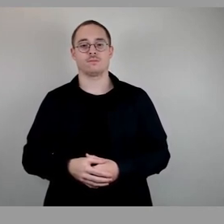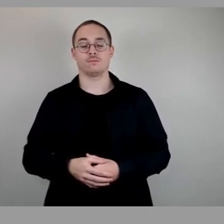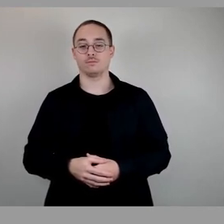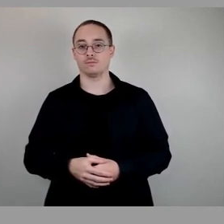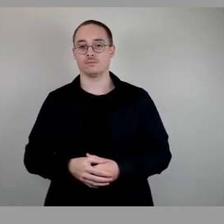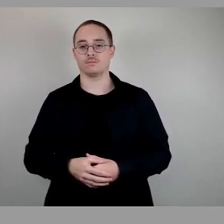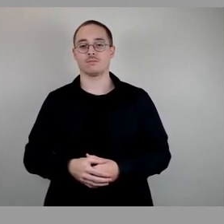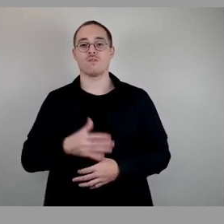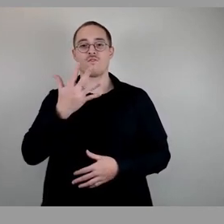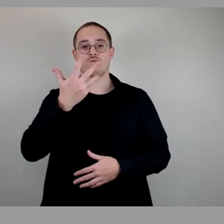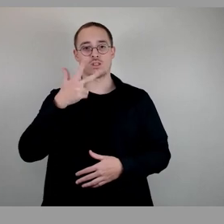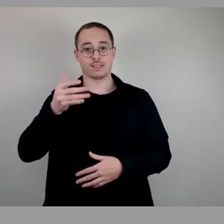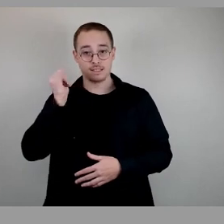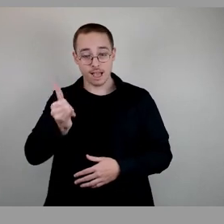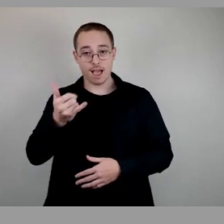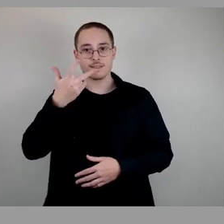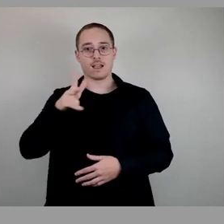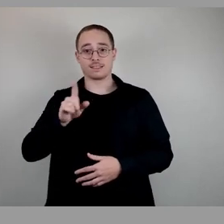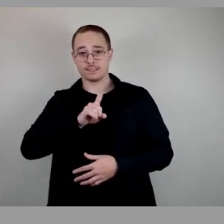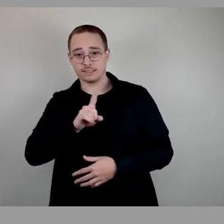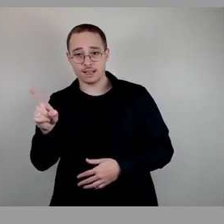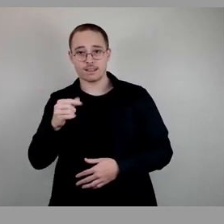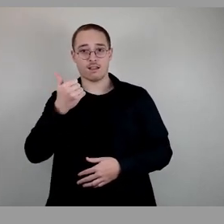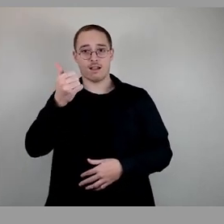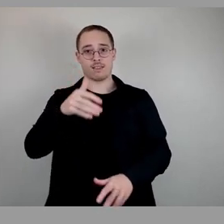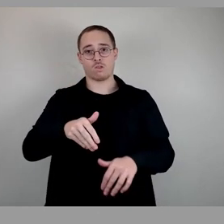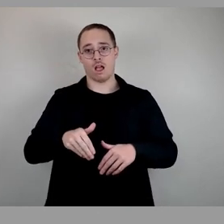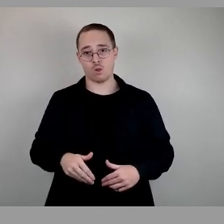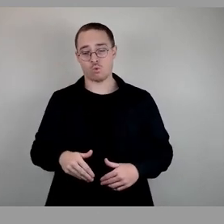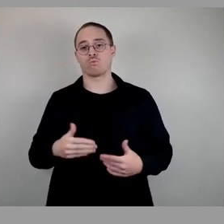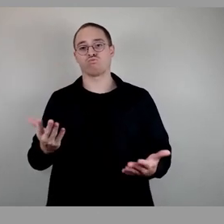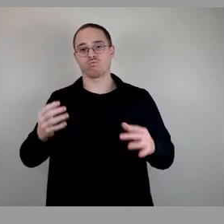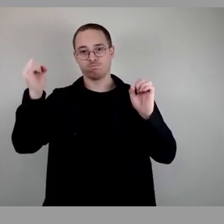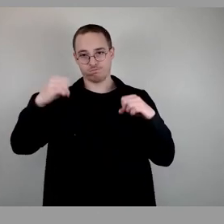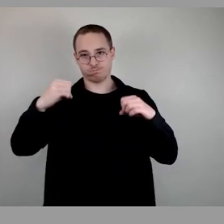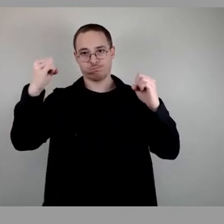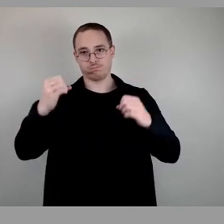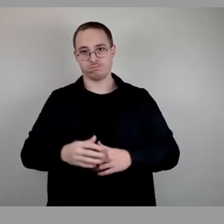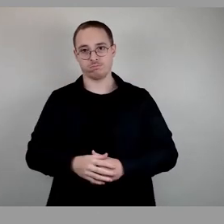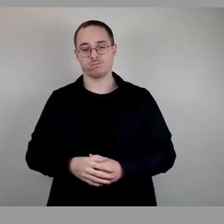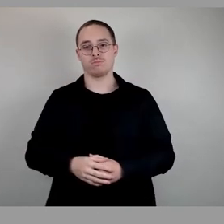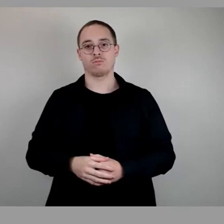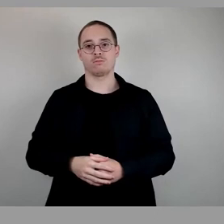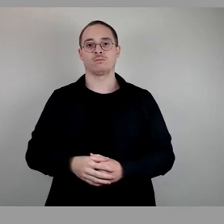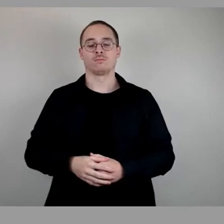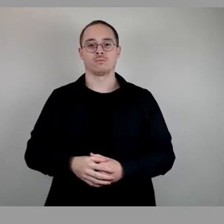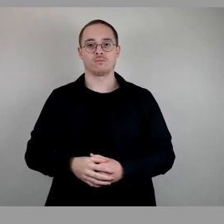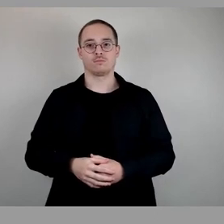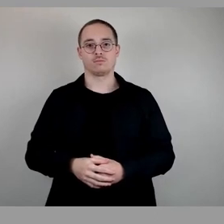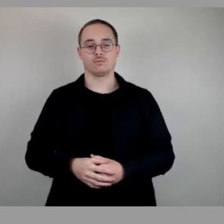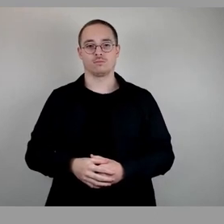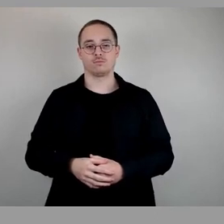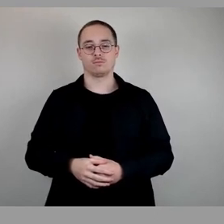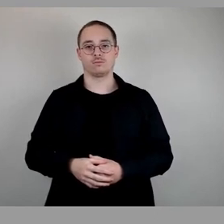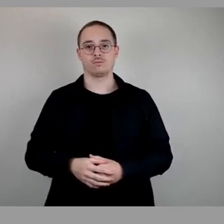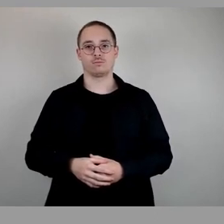35 Ja stimmen, 30 Nein stimmen, eine Enthaltung, damit angenommen. Und wir